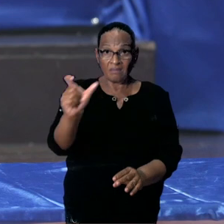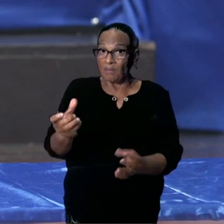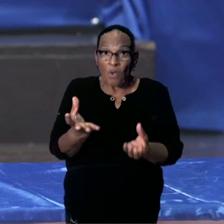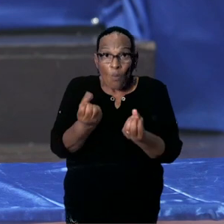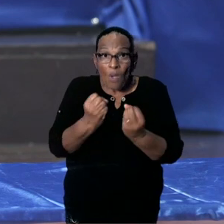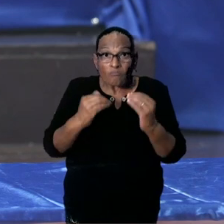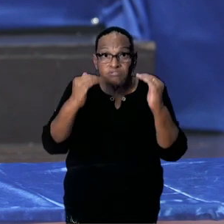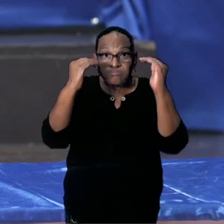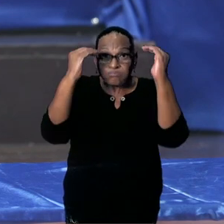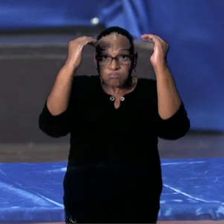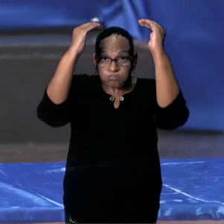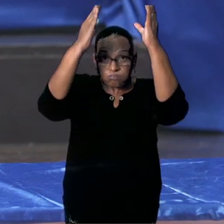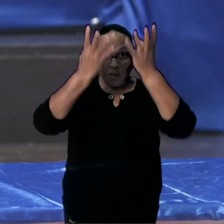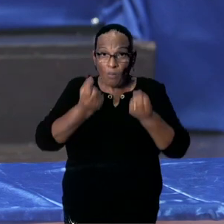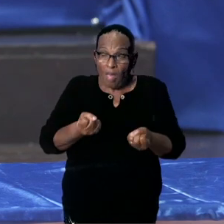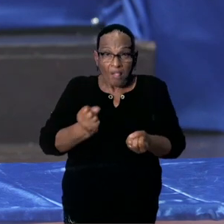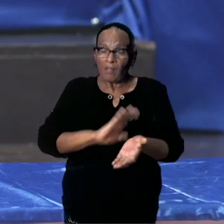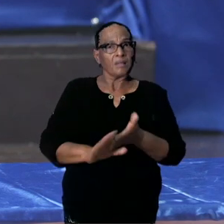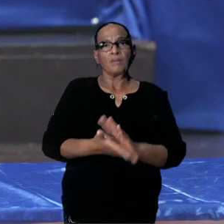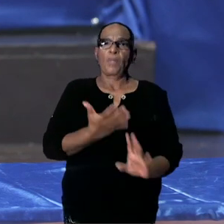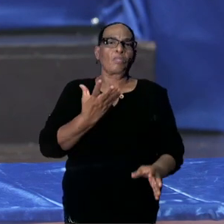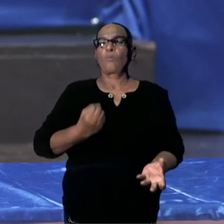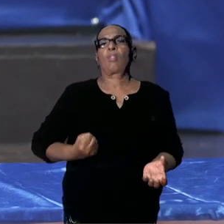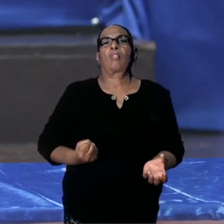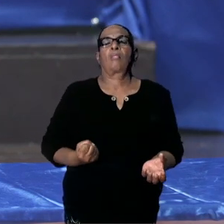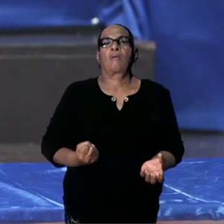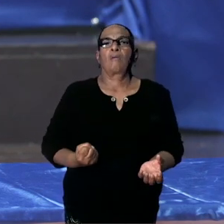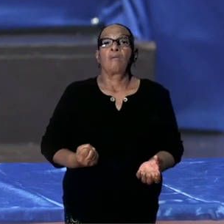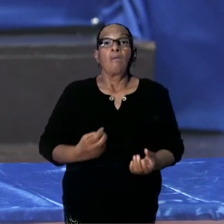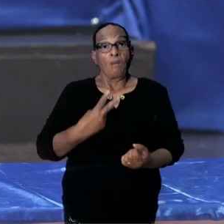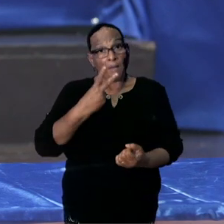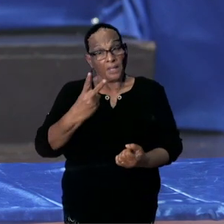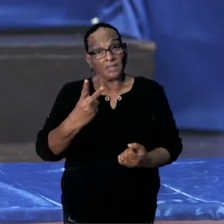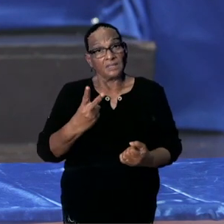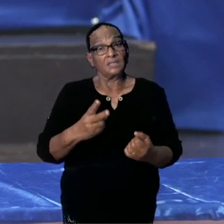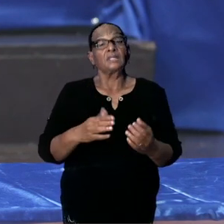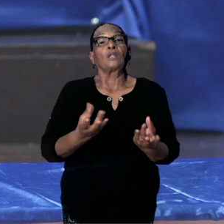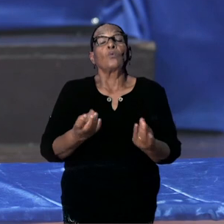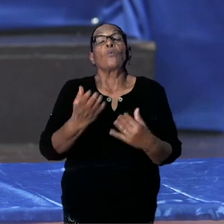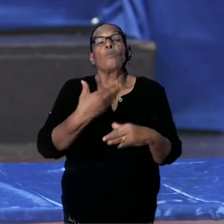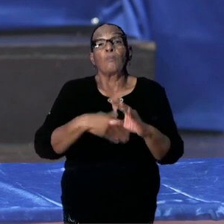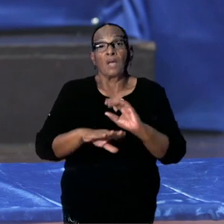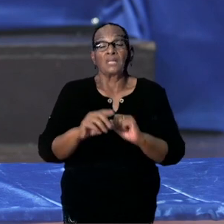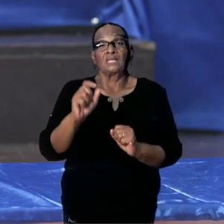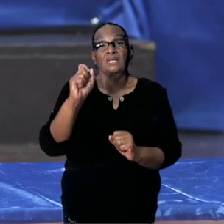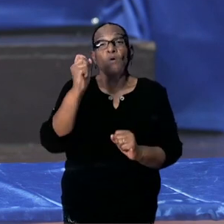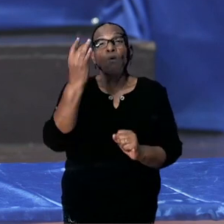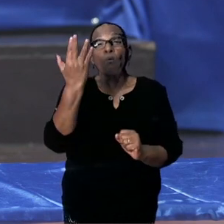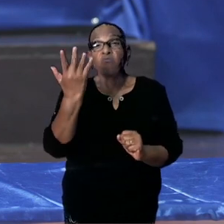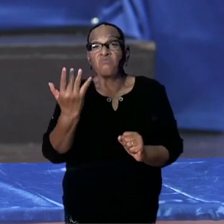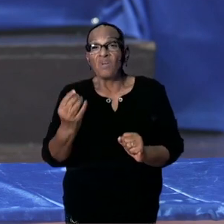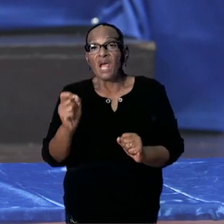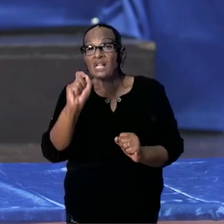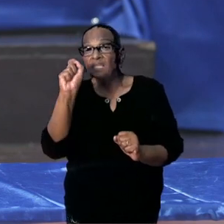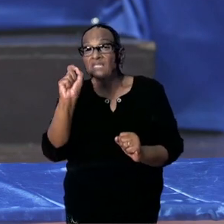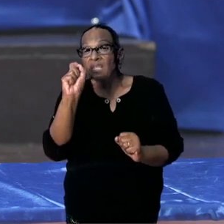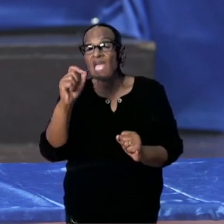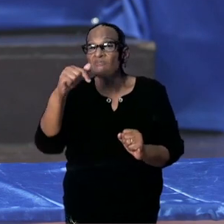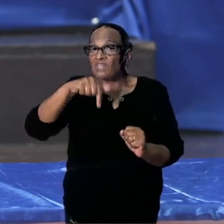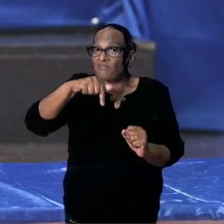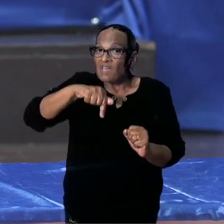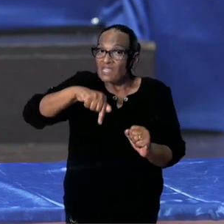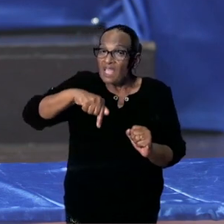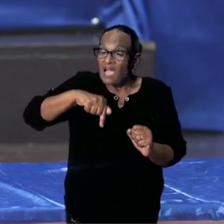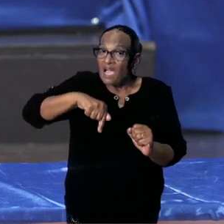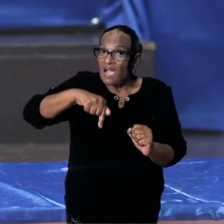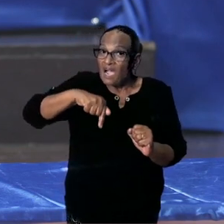hebben. We hebben dus op basis van die trend en op basis van de cijfers vandaag heden